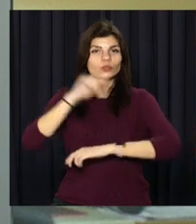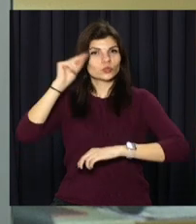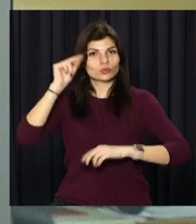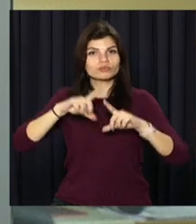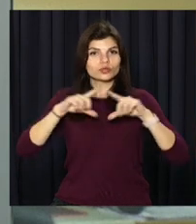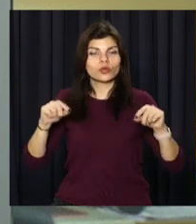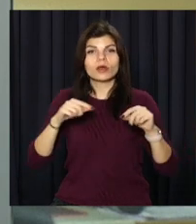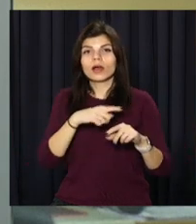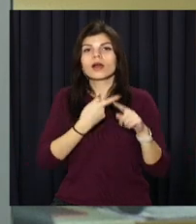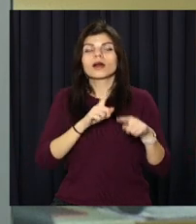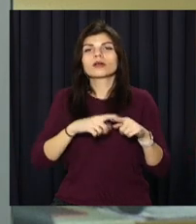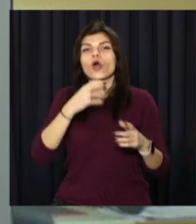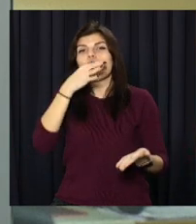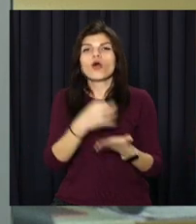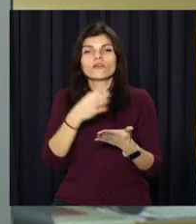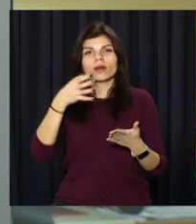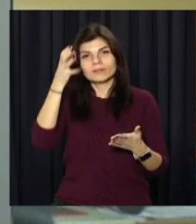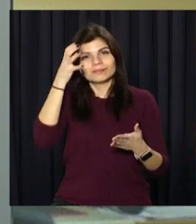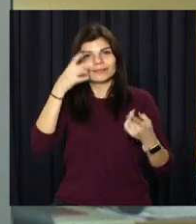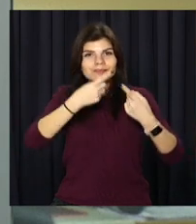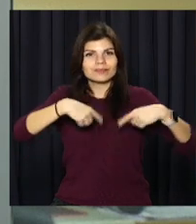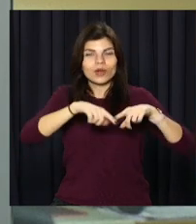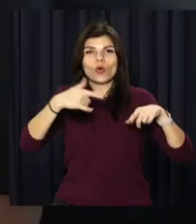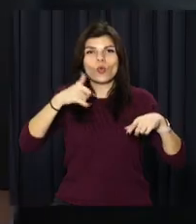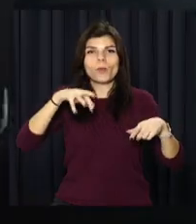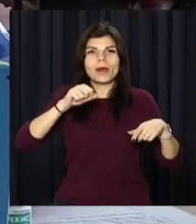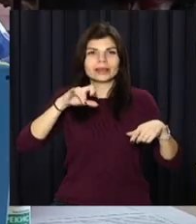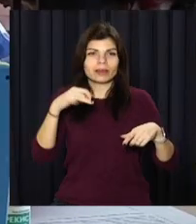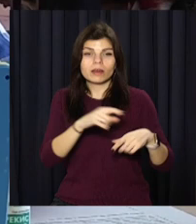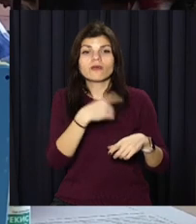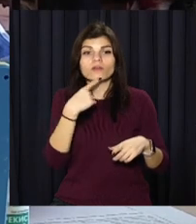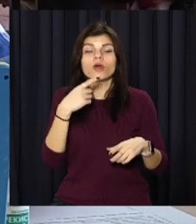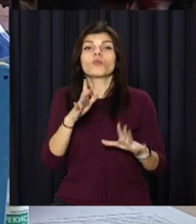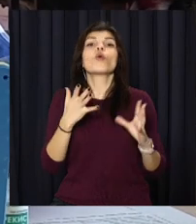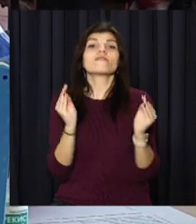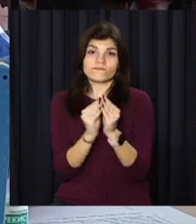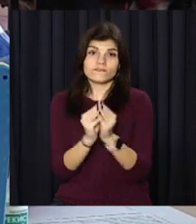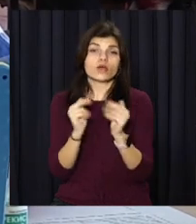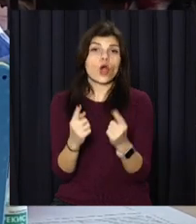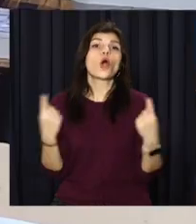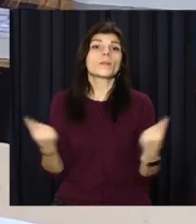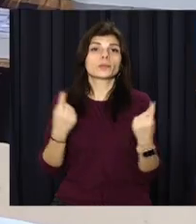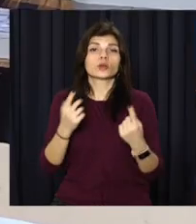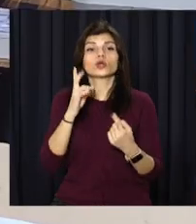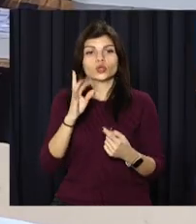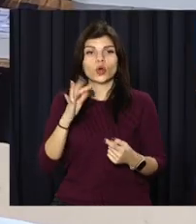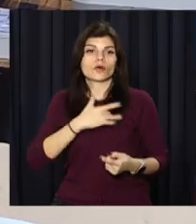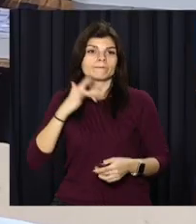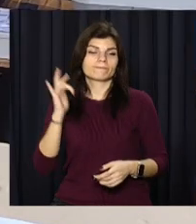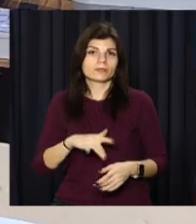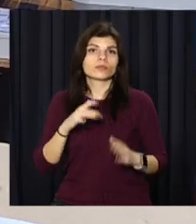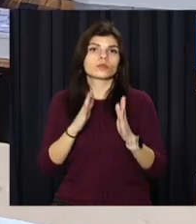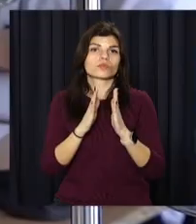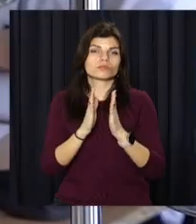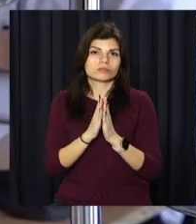повідомили в гуманітарному департаменті міськради. Освітній процес проходитиме у звичайному режимі, але і з суворим дотриманням